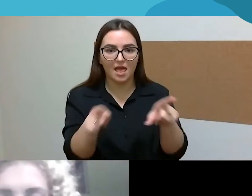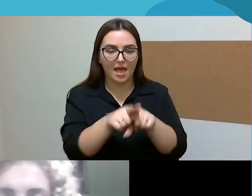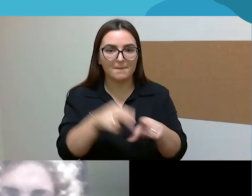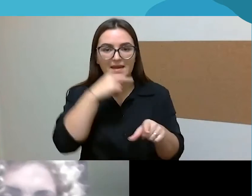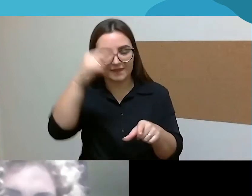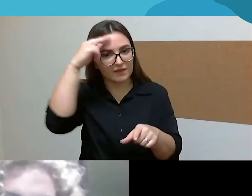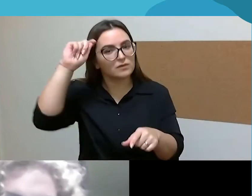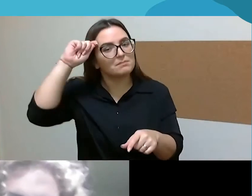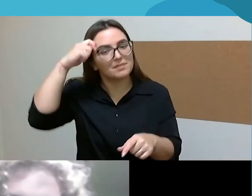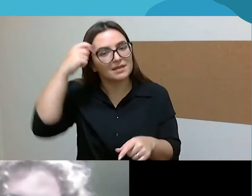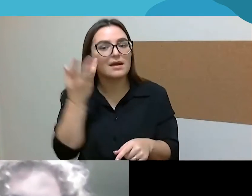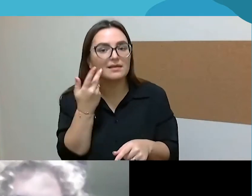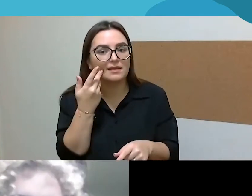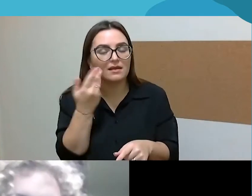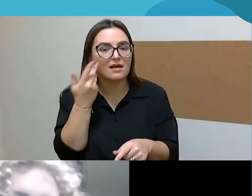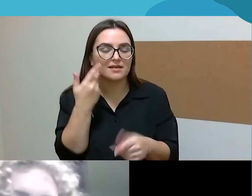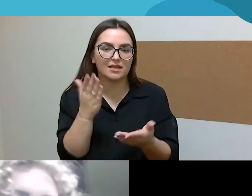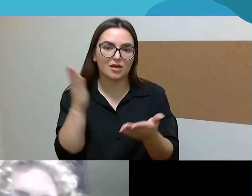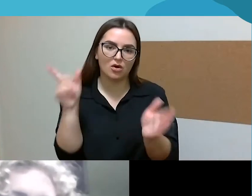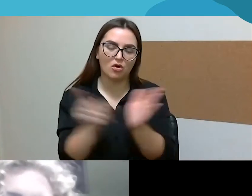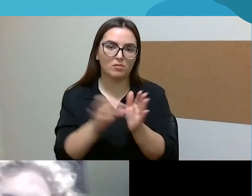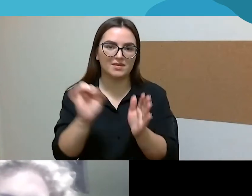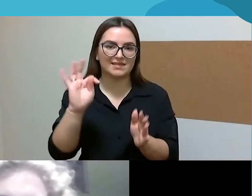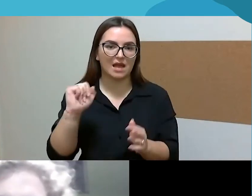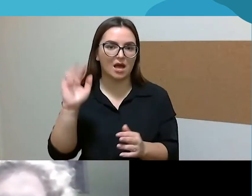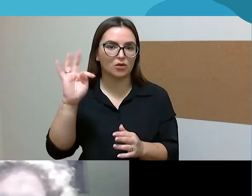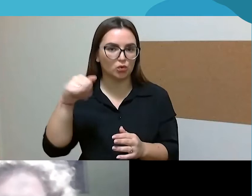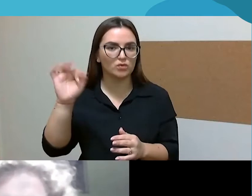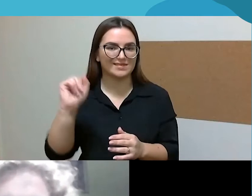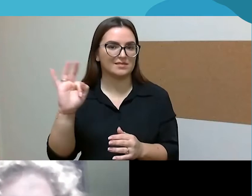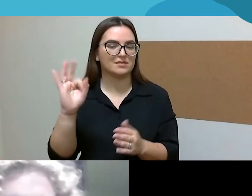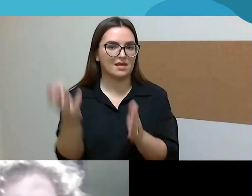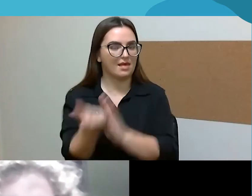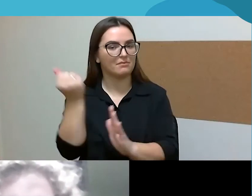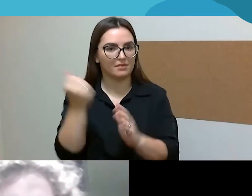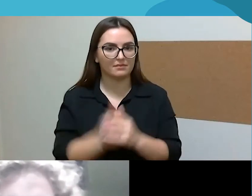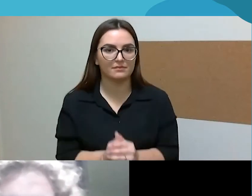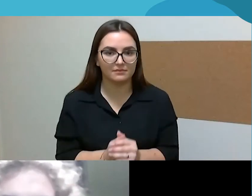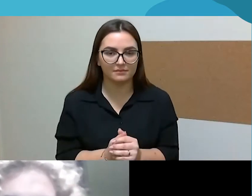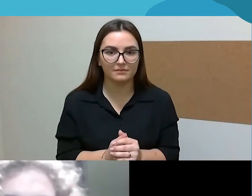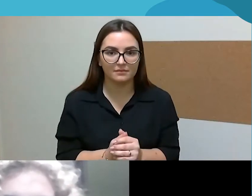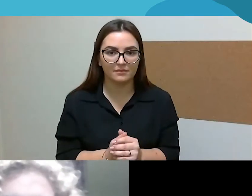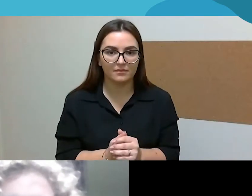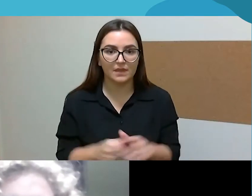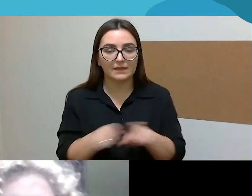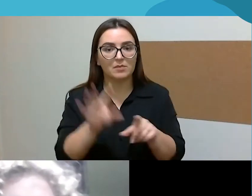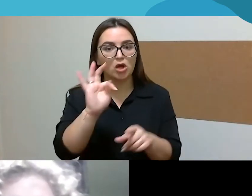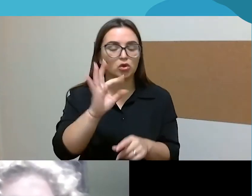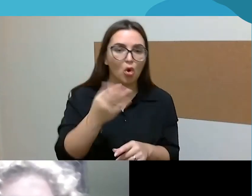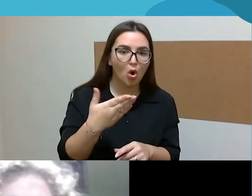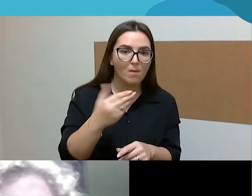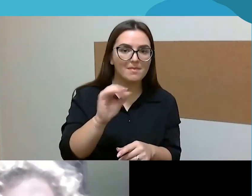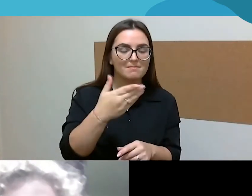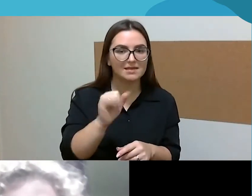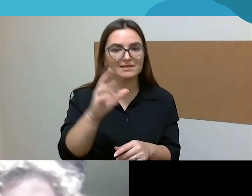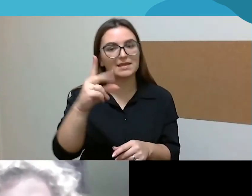tada, kada reikalingas toksai statusas, bet jinai nėra minima, kada mes kalbam apie, nu va tikai iš esmės ir Tomas, ir Nerijus, ir Liudas